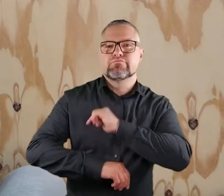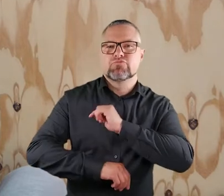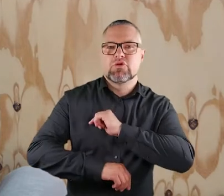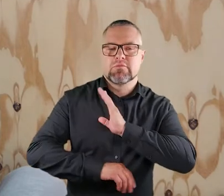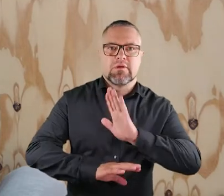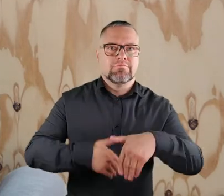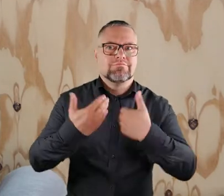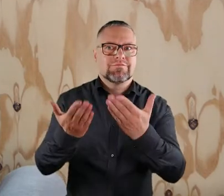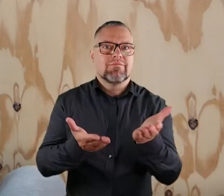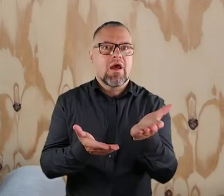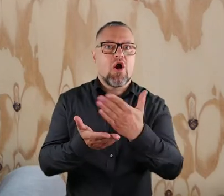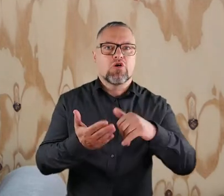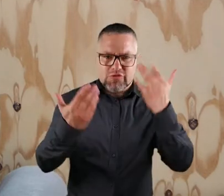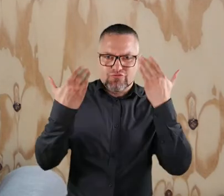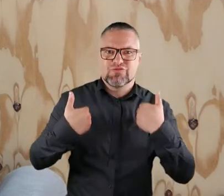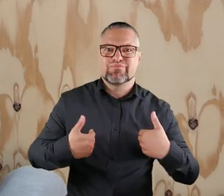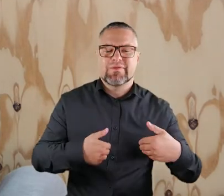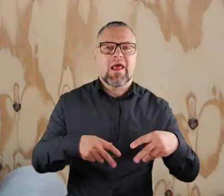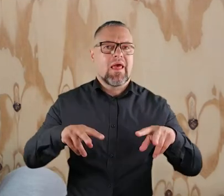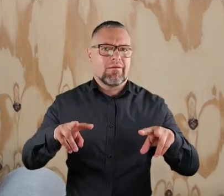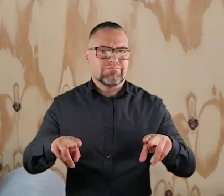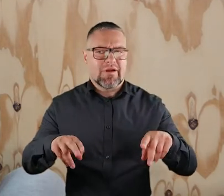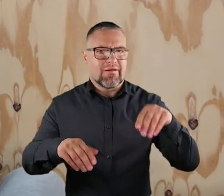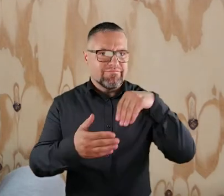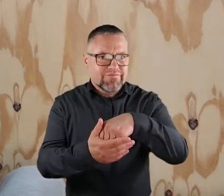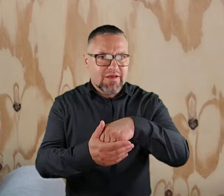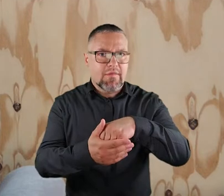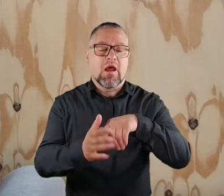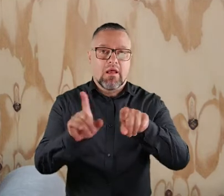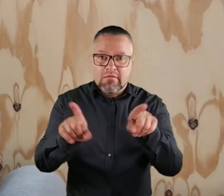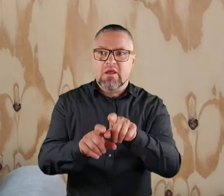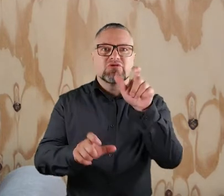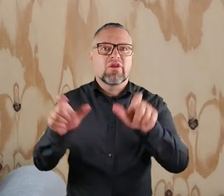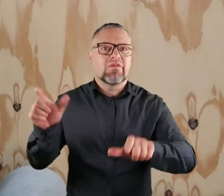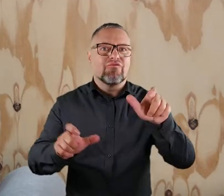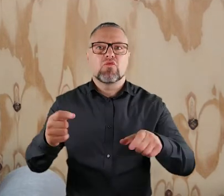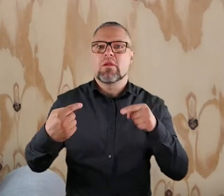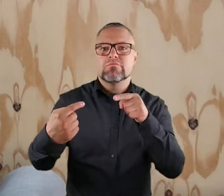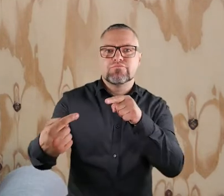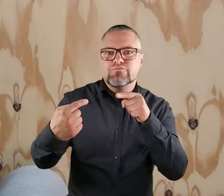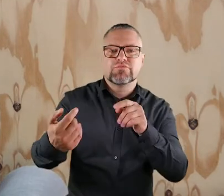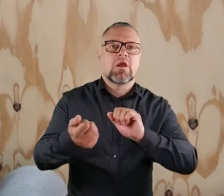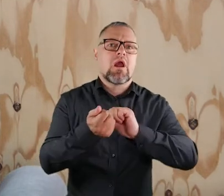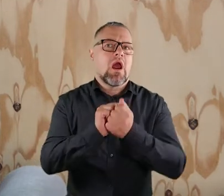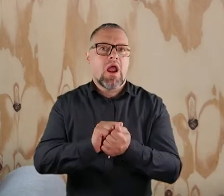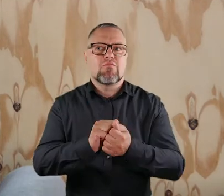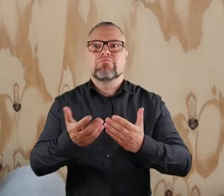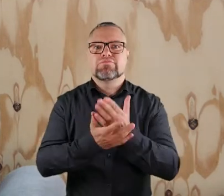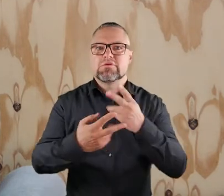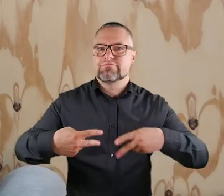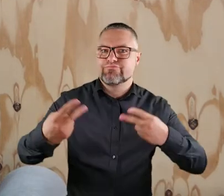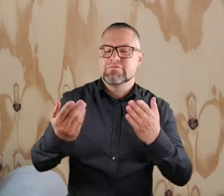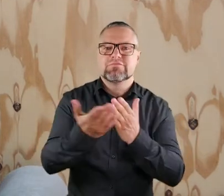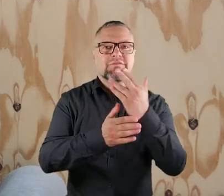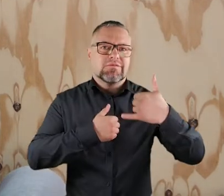psychologiczne, które udzielane jest na oddziałach onkologii, ale także w postaci takich indywidualnych konsultacji bądź konsultacji